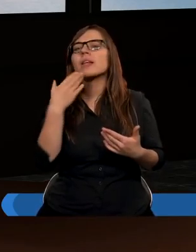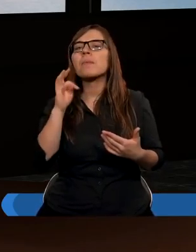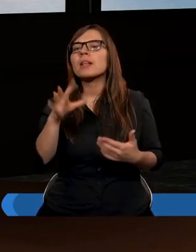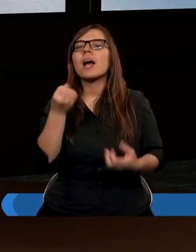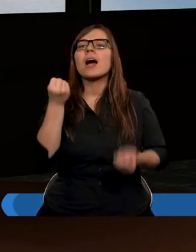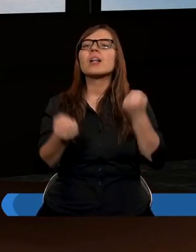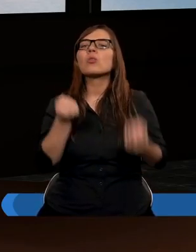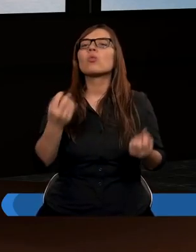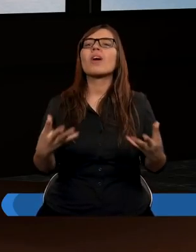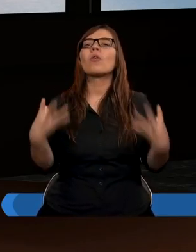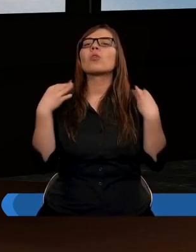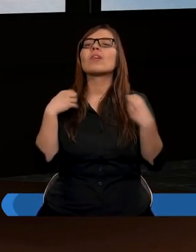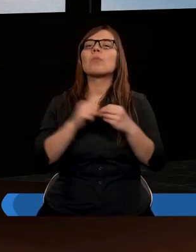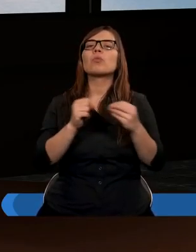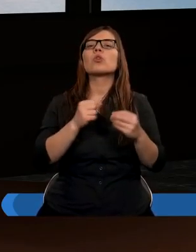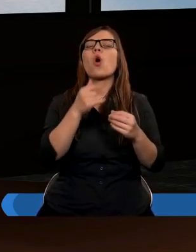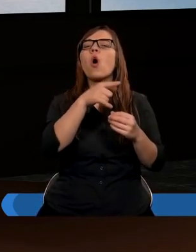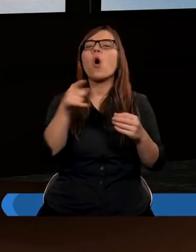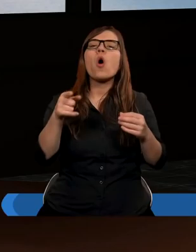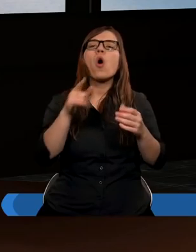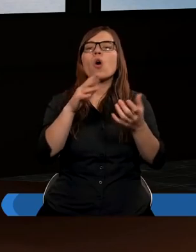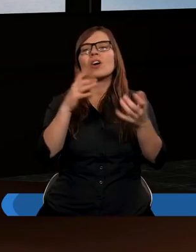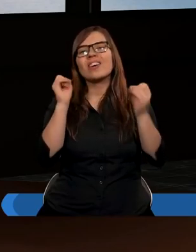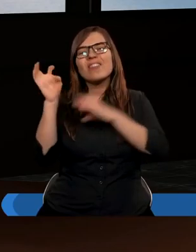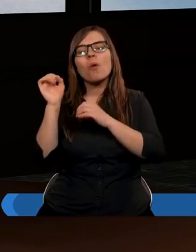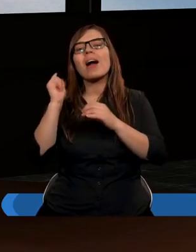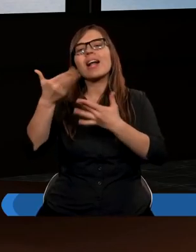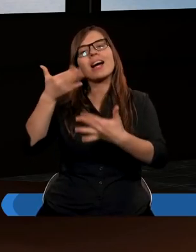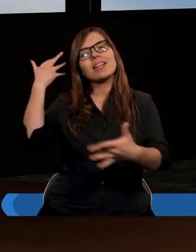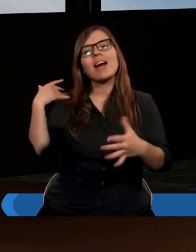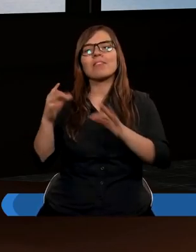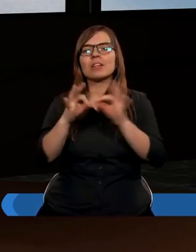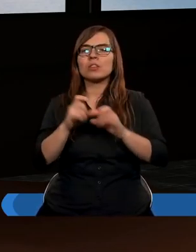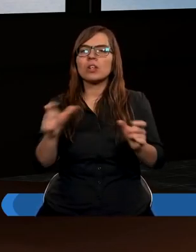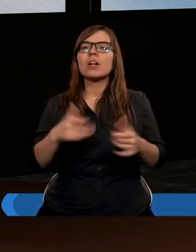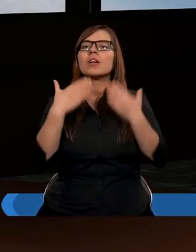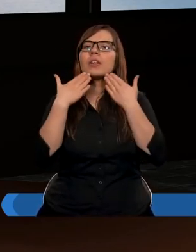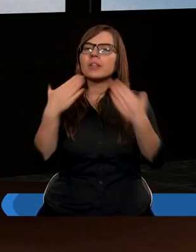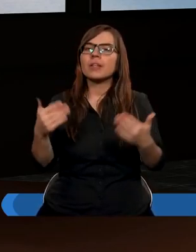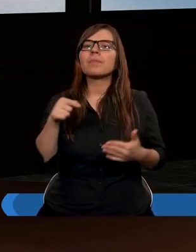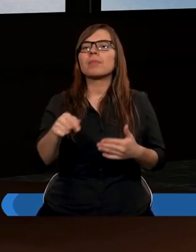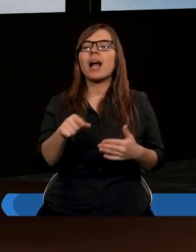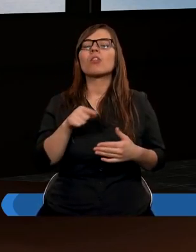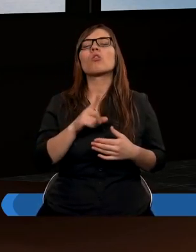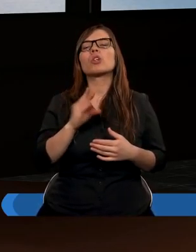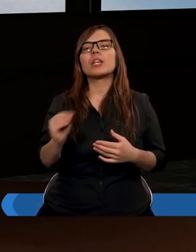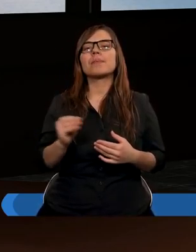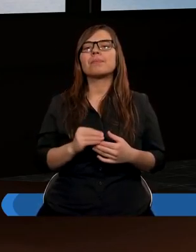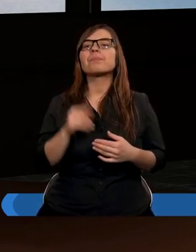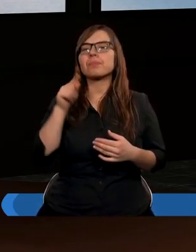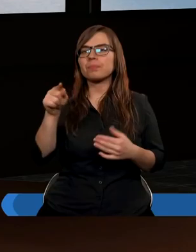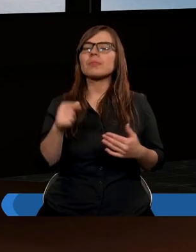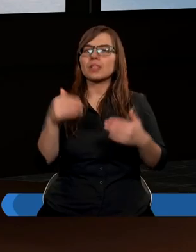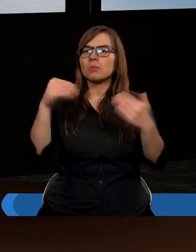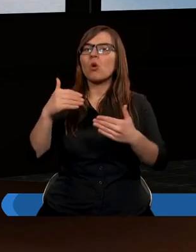trudnego dostępu jak w innych okresach historii. Panie, dziękuję Ci za to, że Ty